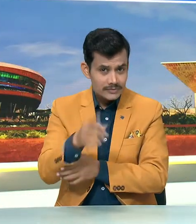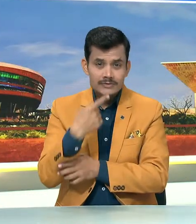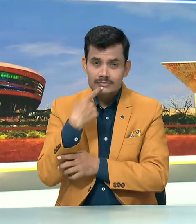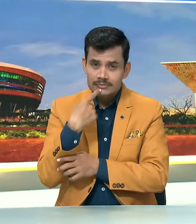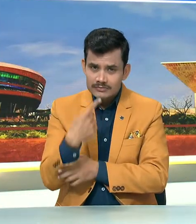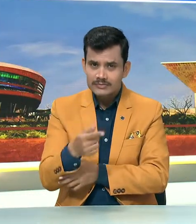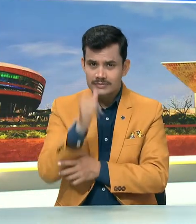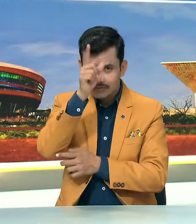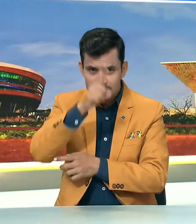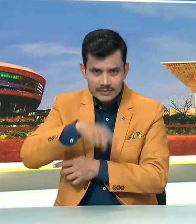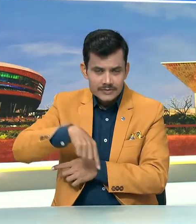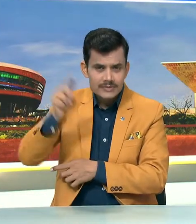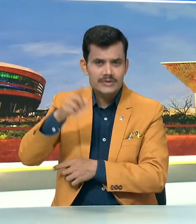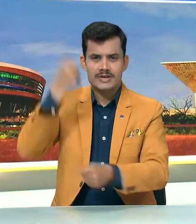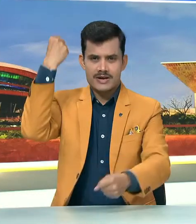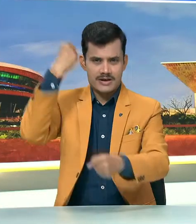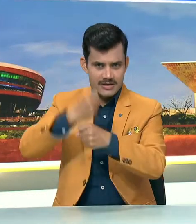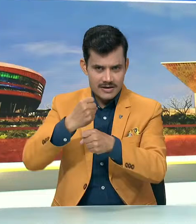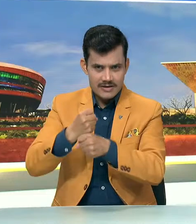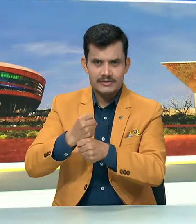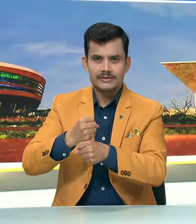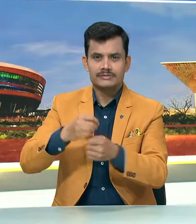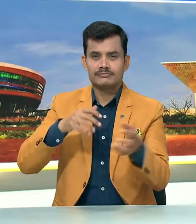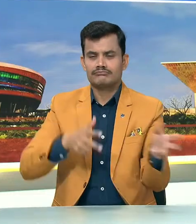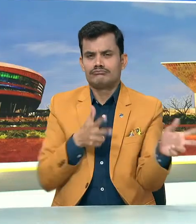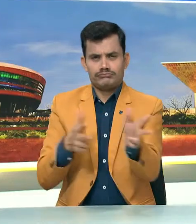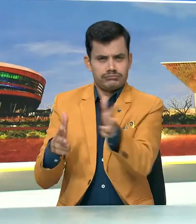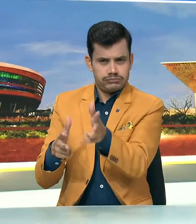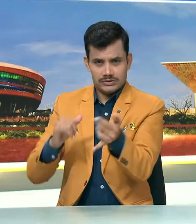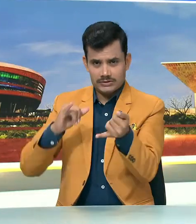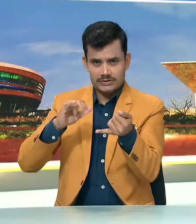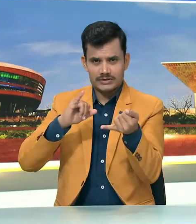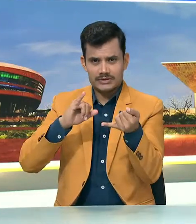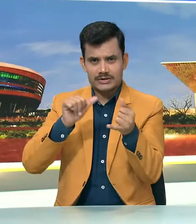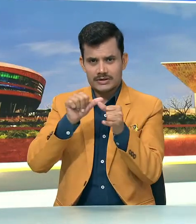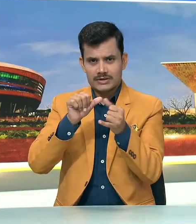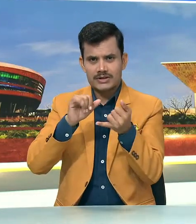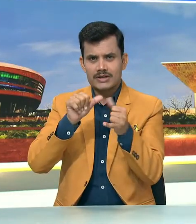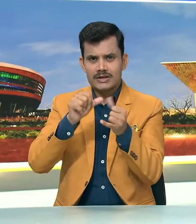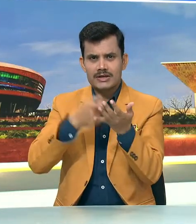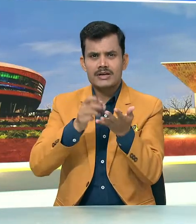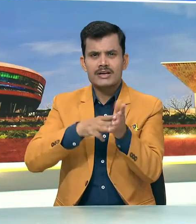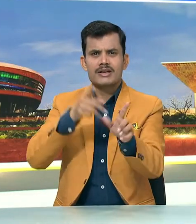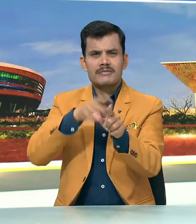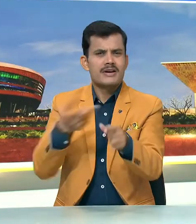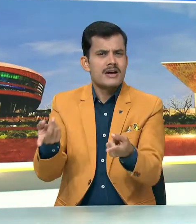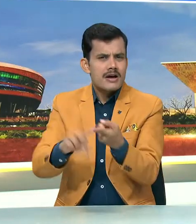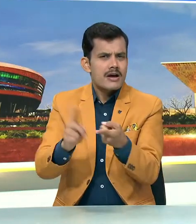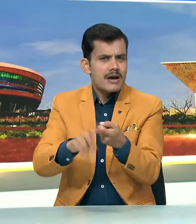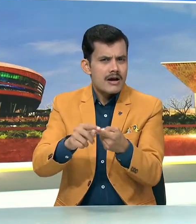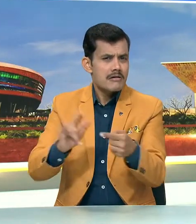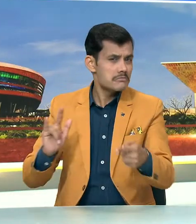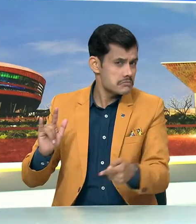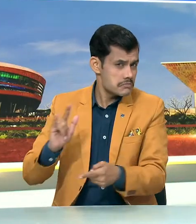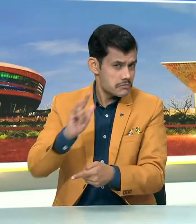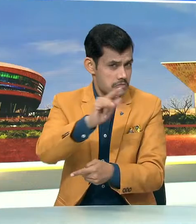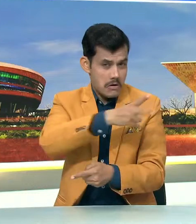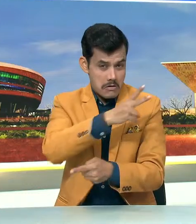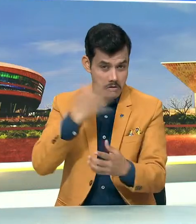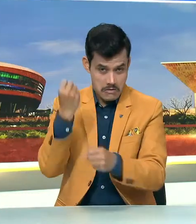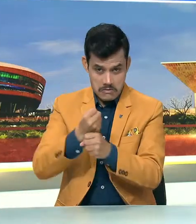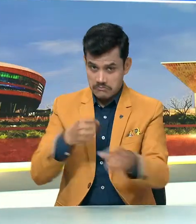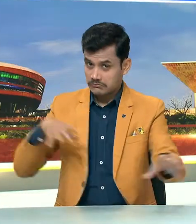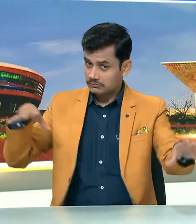कहा कि भारत में सरकार सेना वायू सेना और आपात कालीन सेवाएं सभी मिलकर काम करते हैं